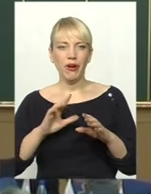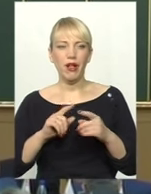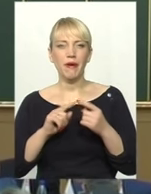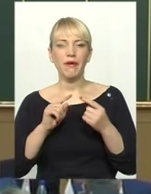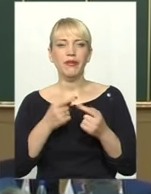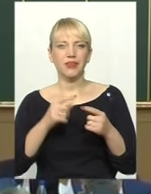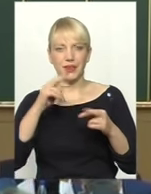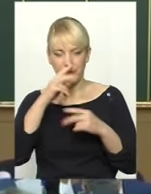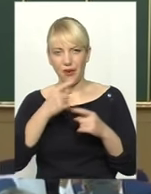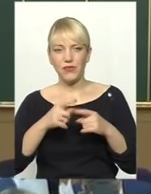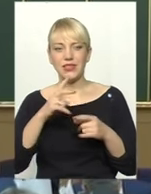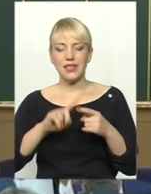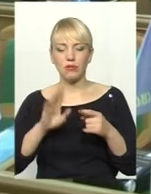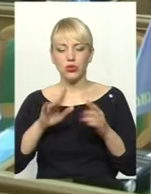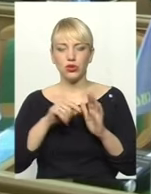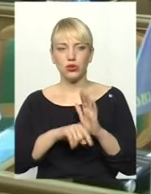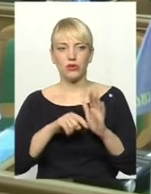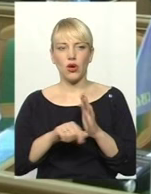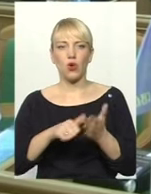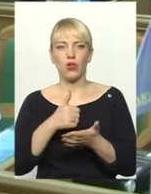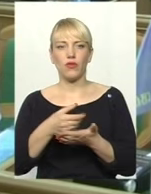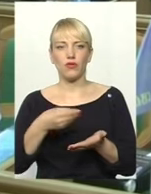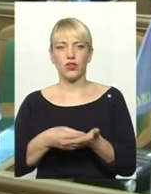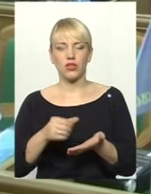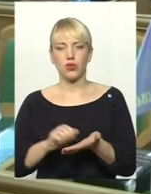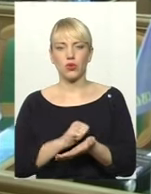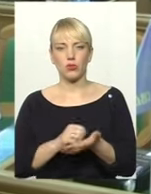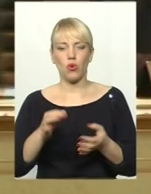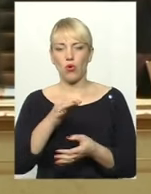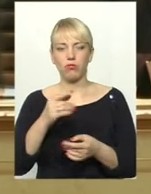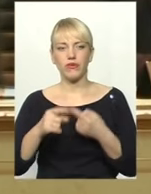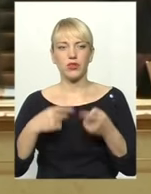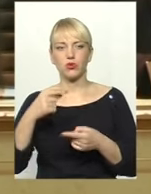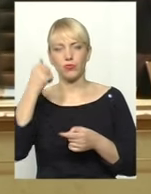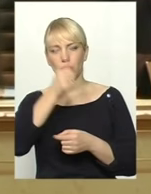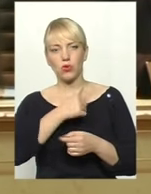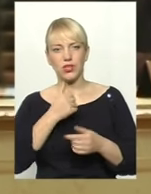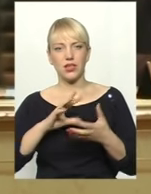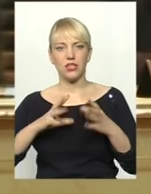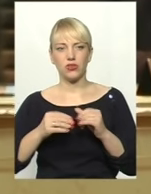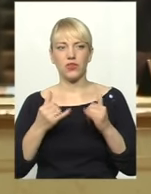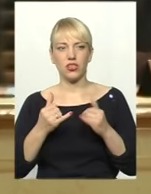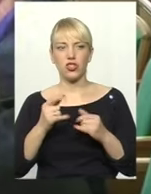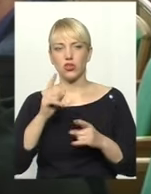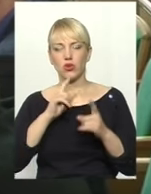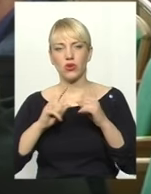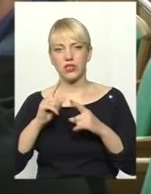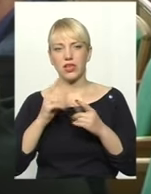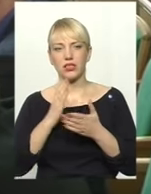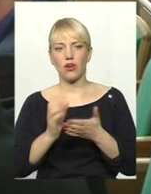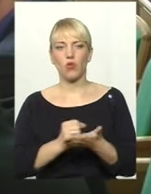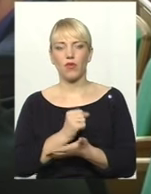стосуватиметься головного фінансового документа області уже наступного року. Результатом нинішньої сесії стало і